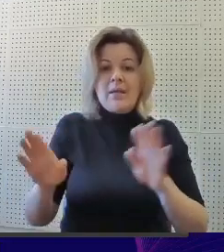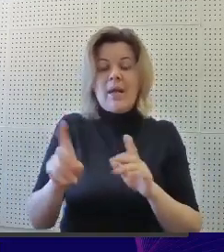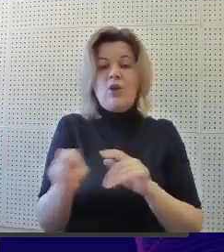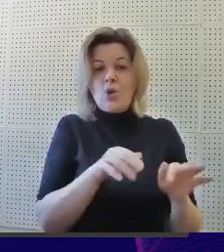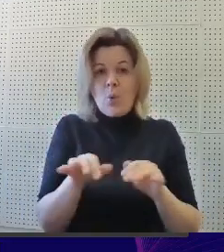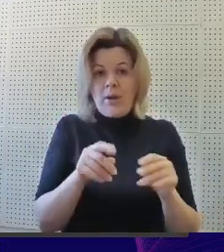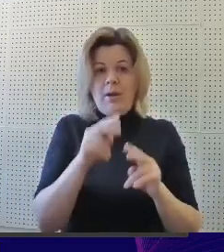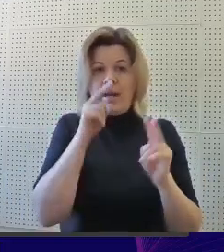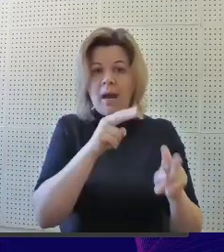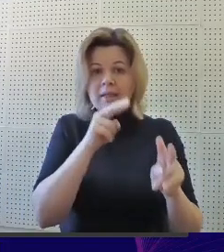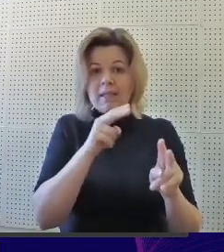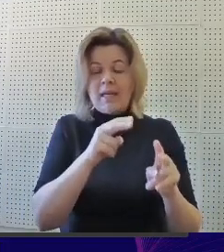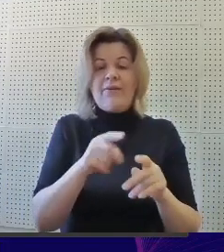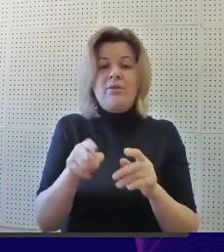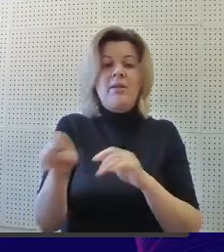команды.